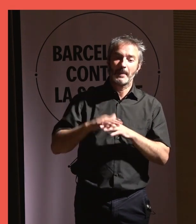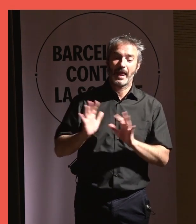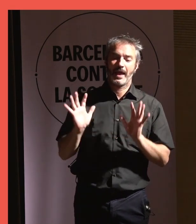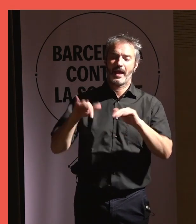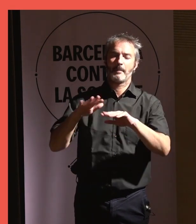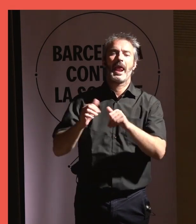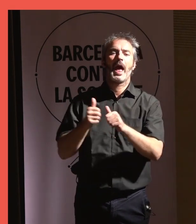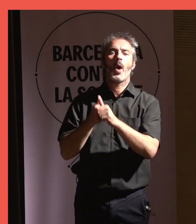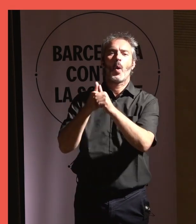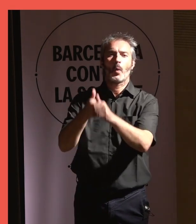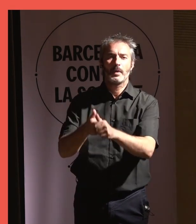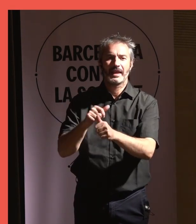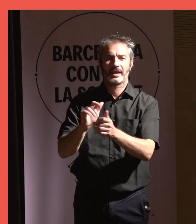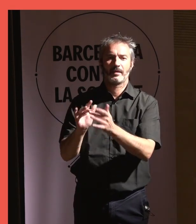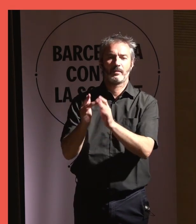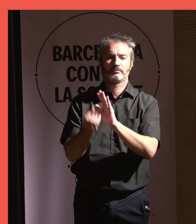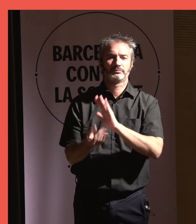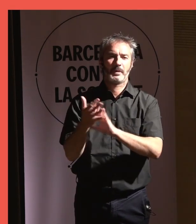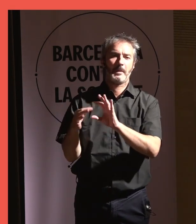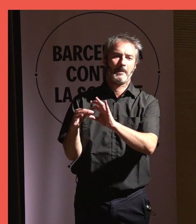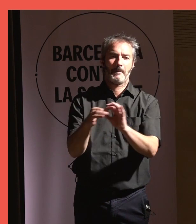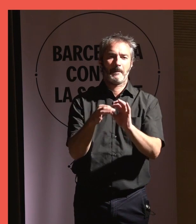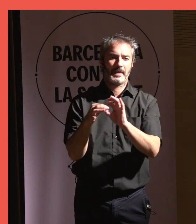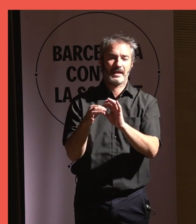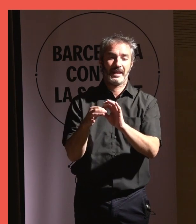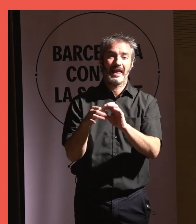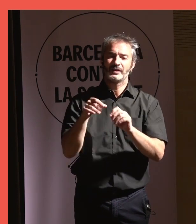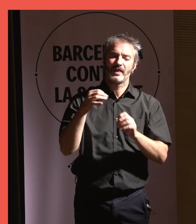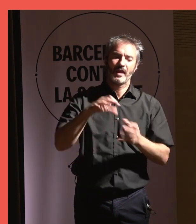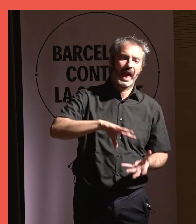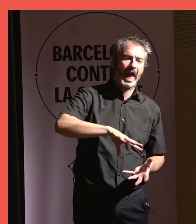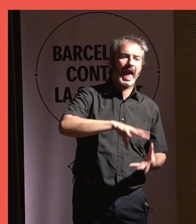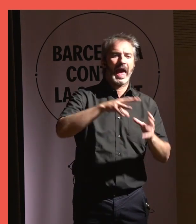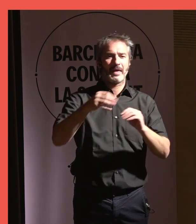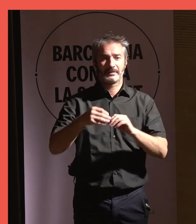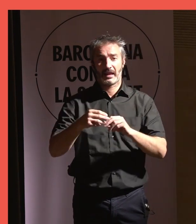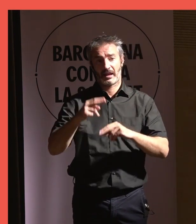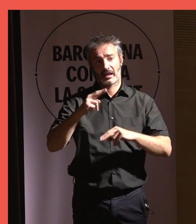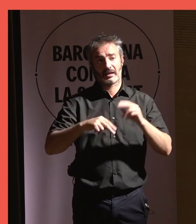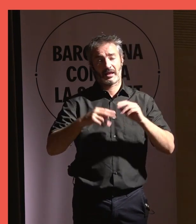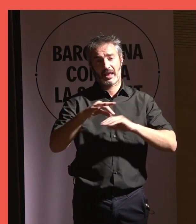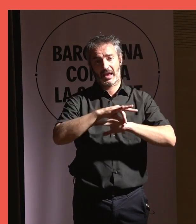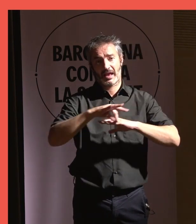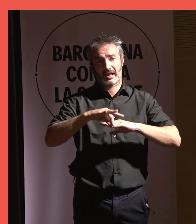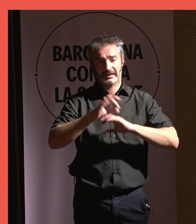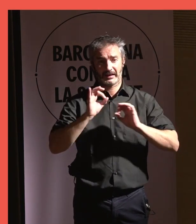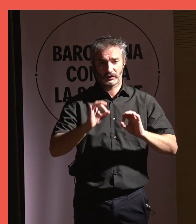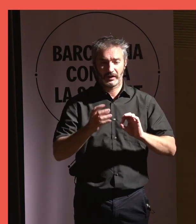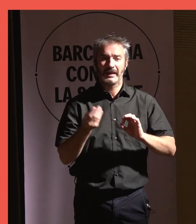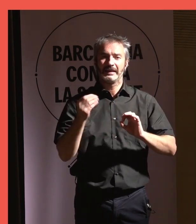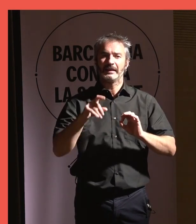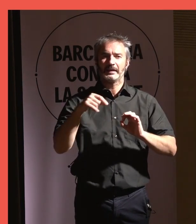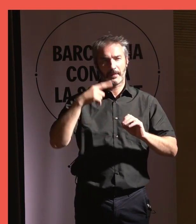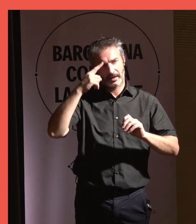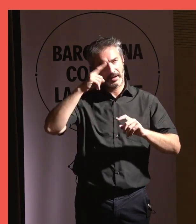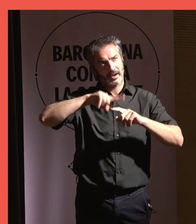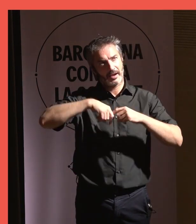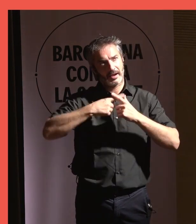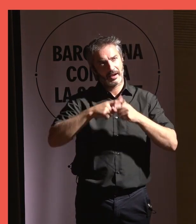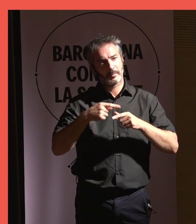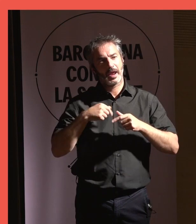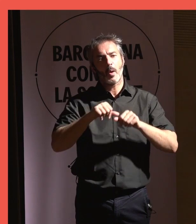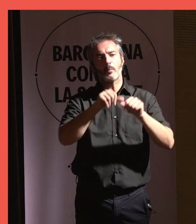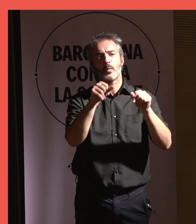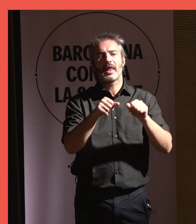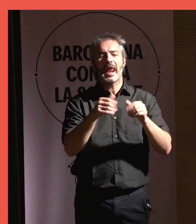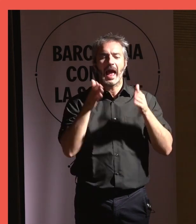'acompanyament i també per generar aquests vincles. Els hem d'adaptar arquitectònicament, però també hem de repensar el model